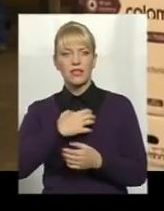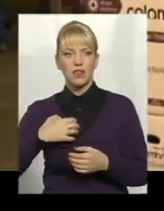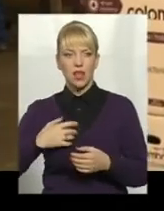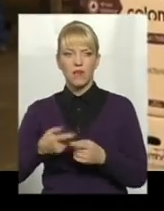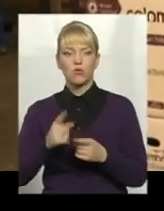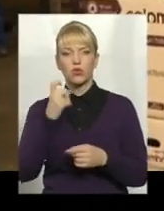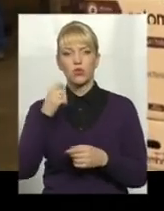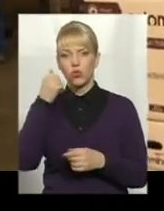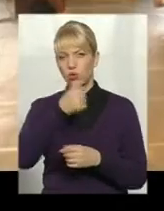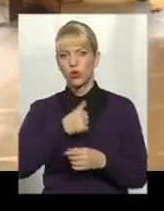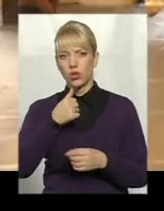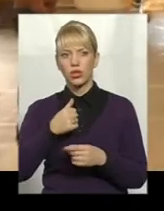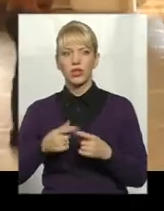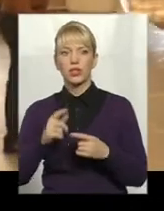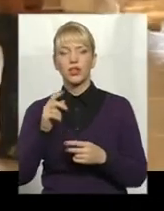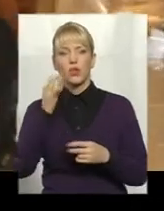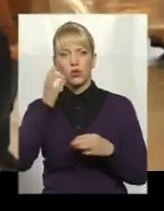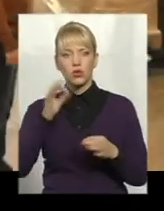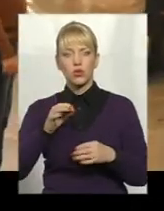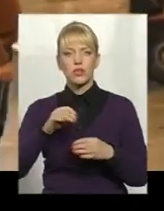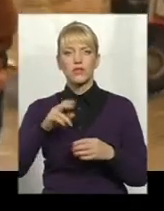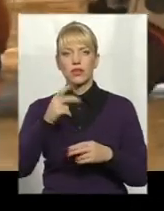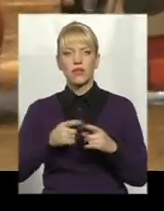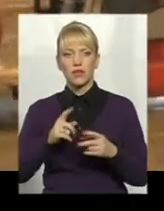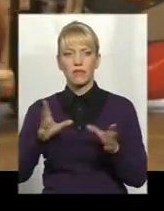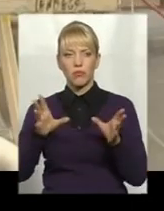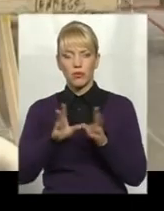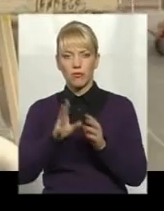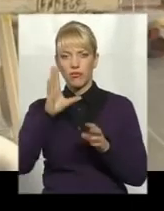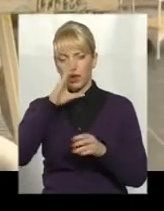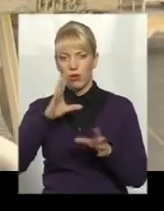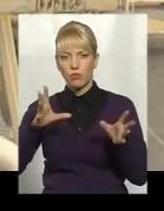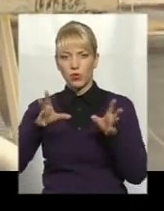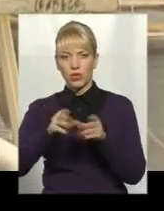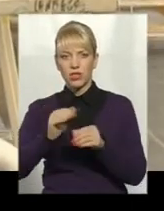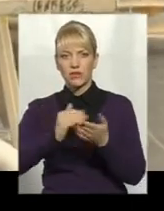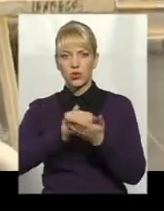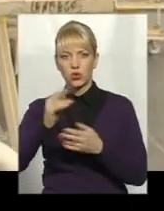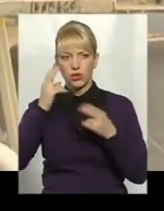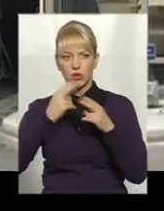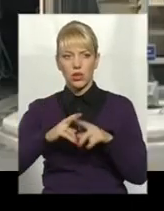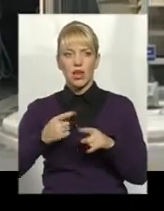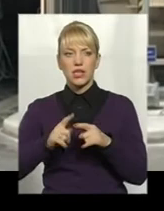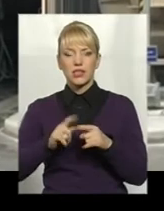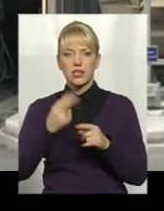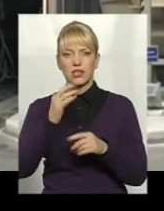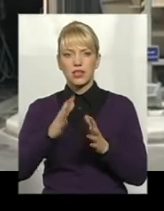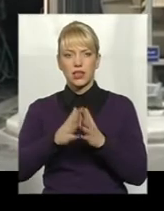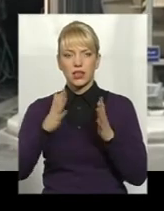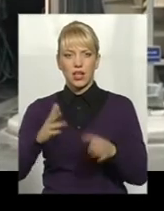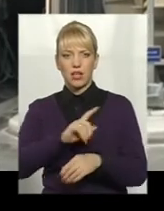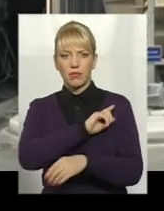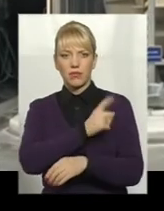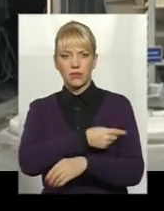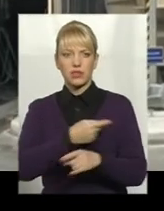досвід у Будфарфорі вдало поєднали з високими технологіями. Цей цех найновіший. Його потужність – мільйон 200 тисяч